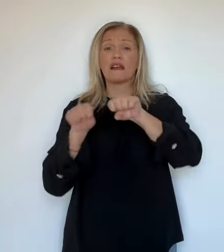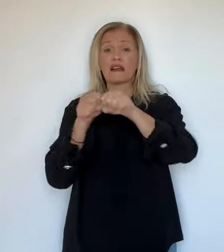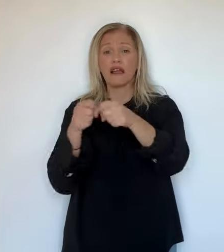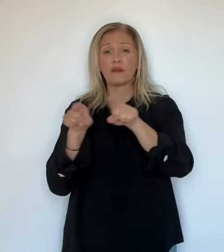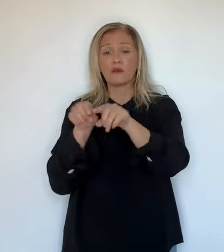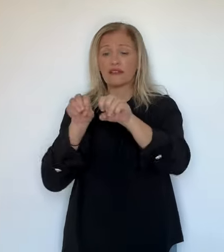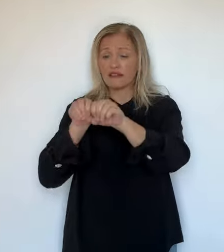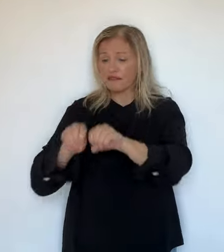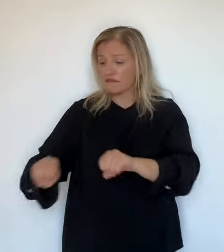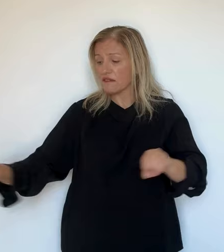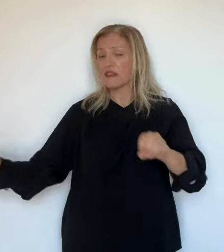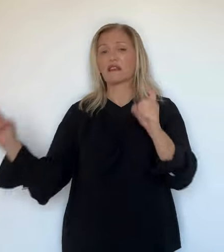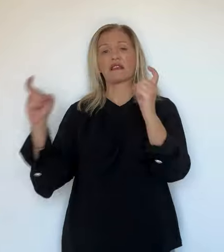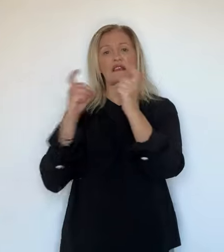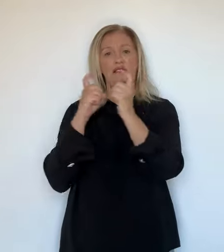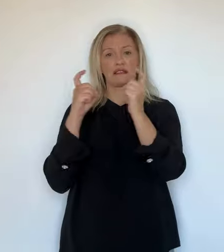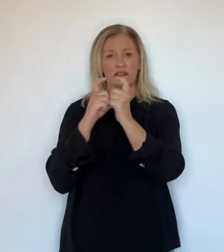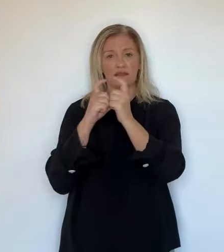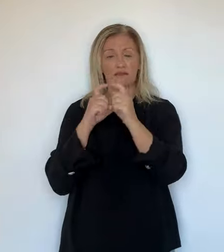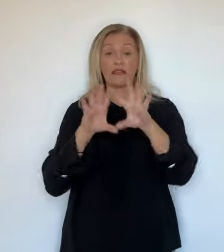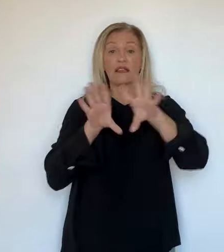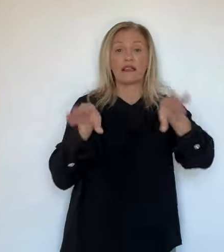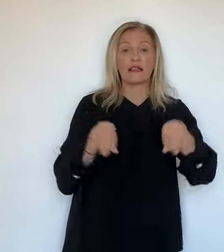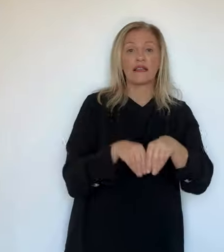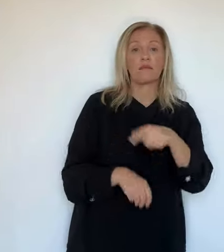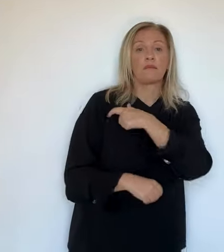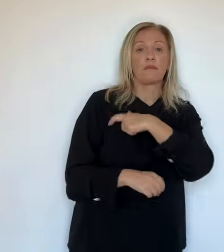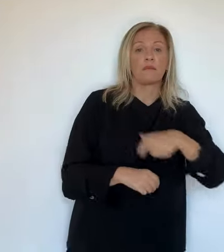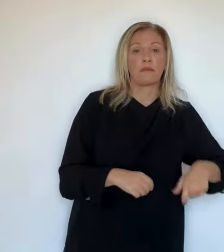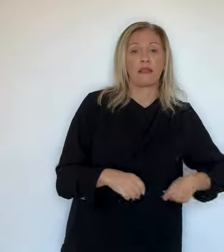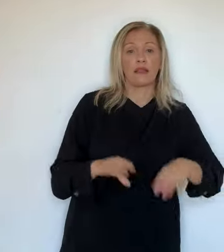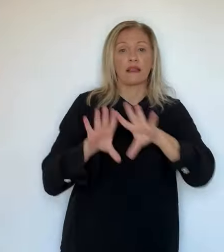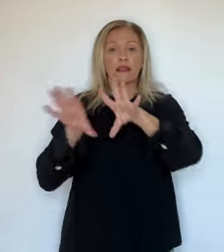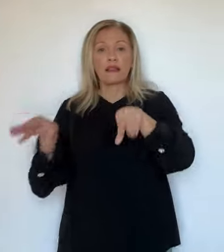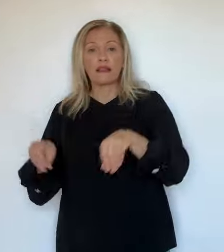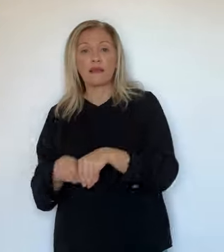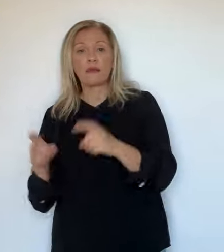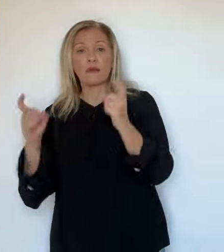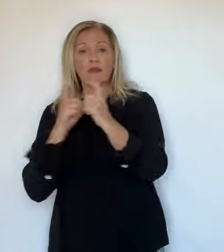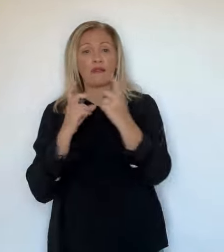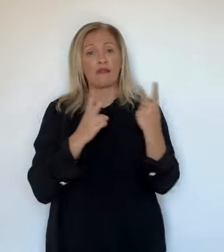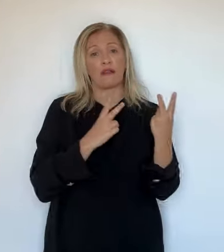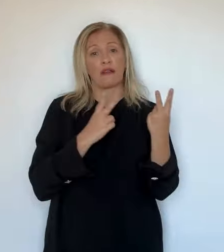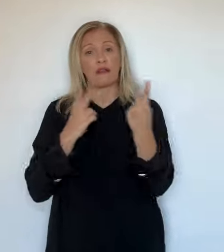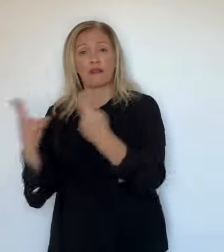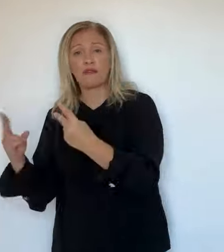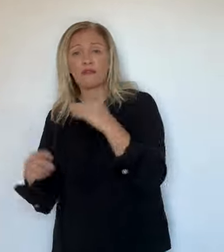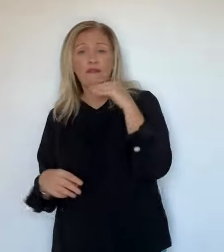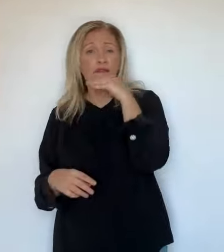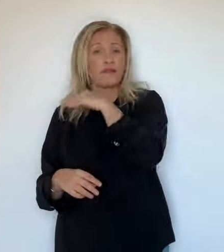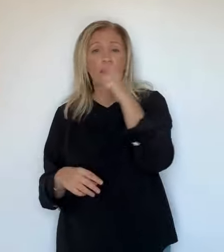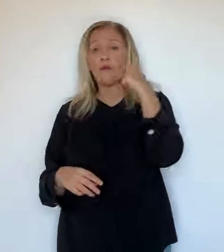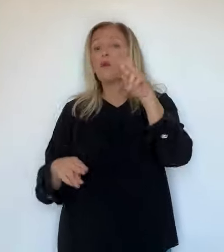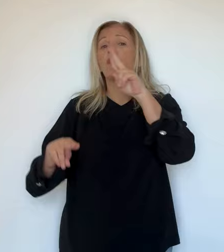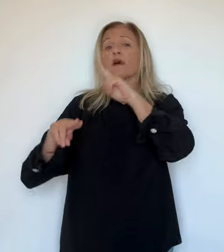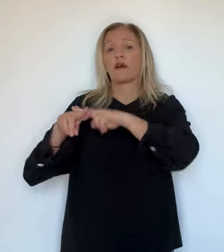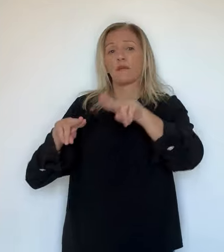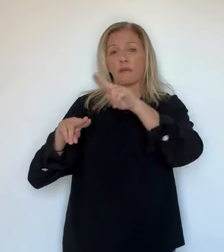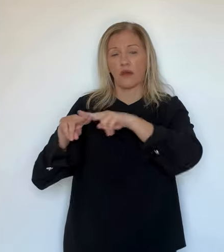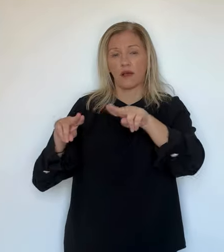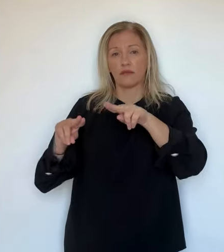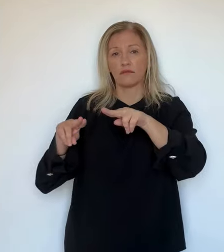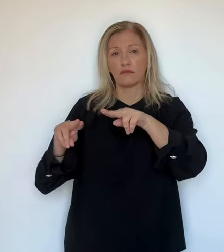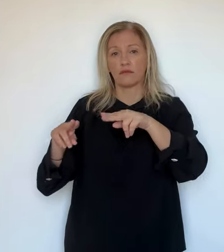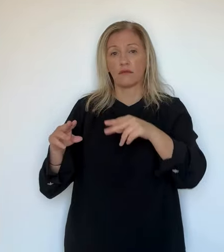place pour faire revenir la situation à la normale. Quand on est arrivé ce matin, quand on a embauché, on nous a dit qu'il y avait un arbre qui était